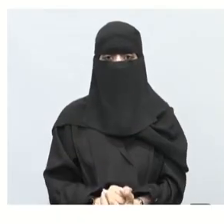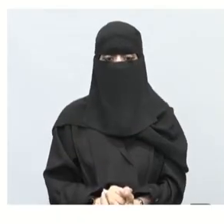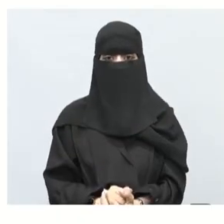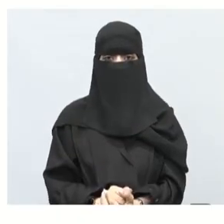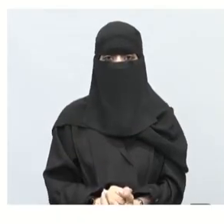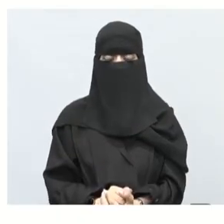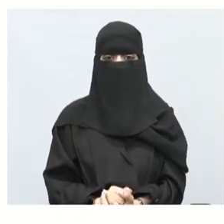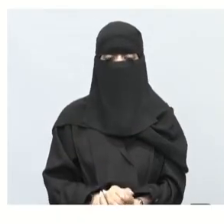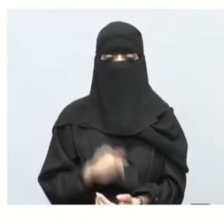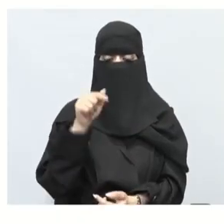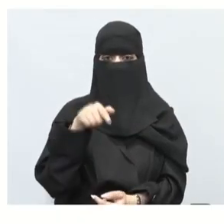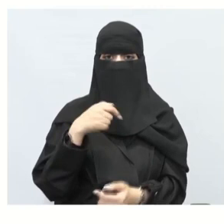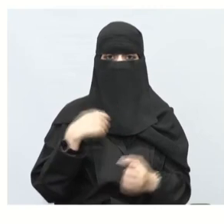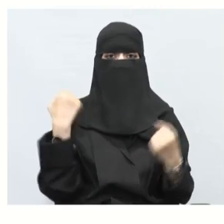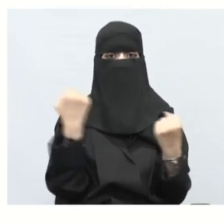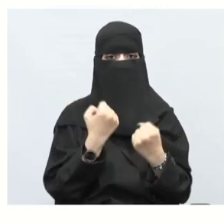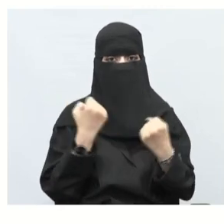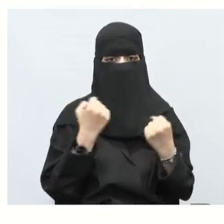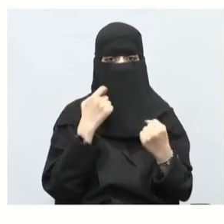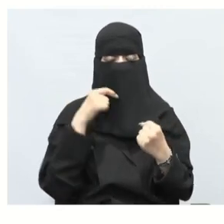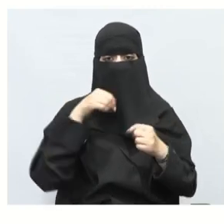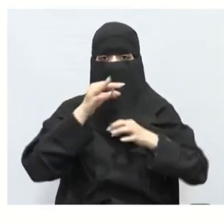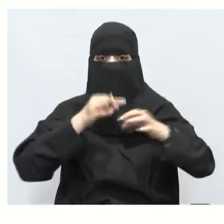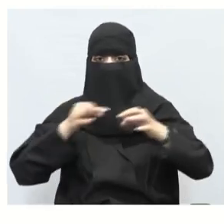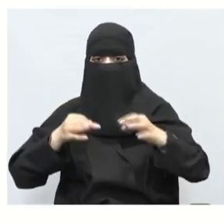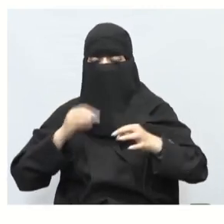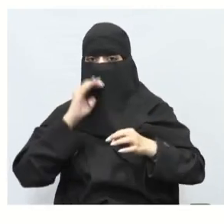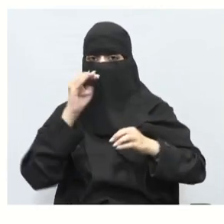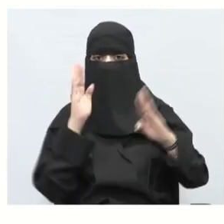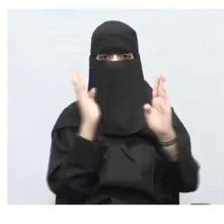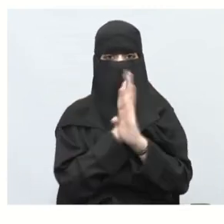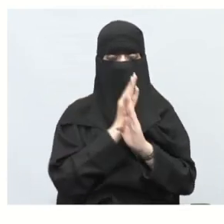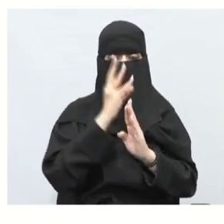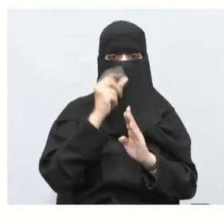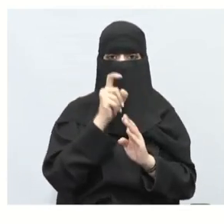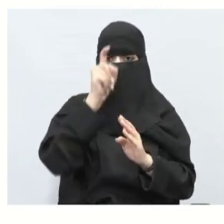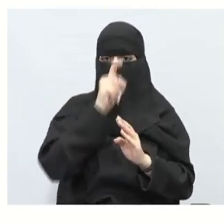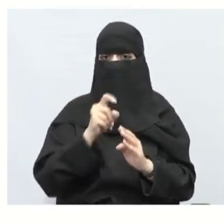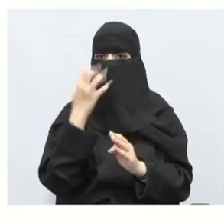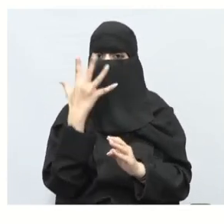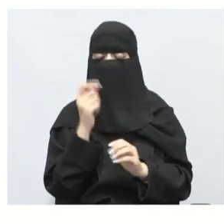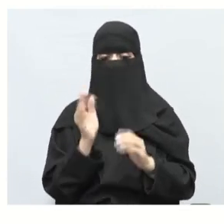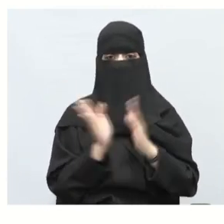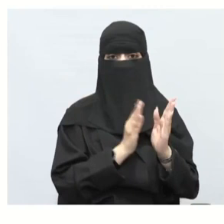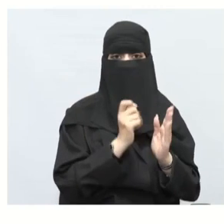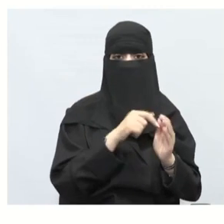الآن تدرب على خطة الحل الأكسية هذه الآن مسألة رقم خمسة صفحة 55